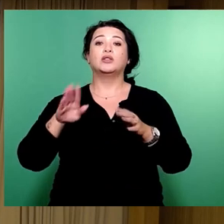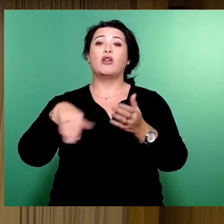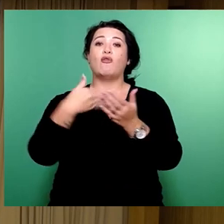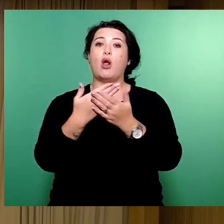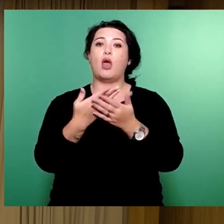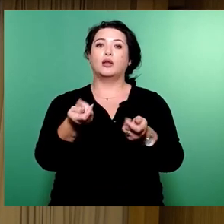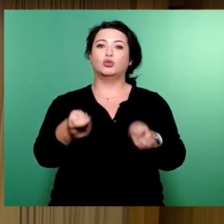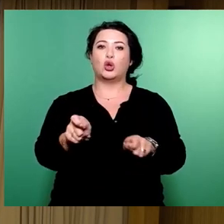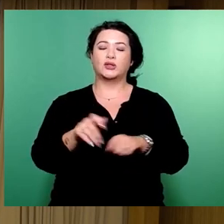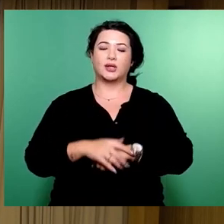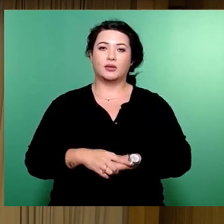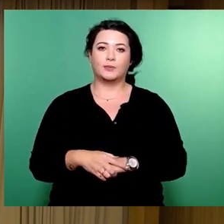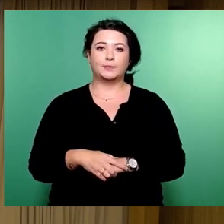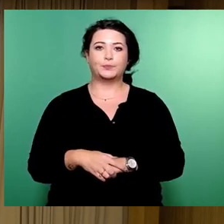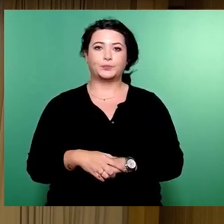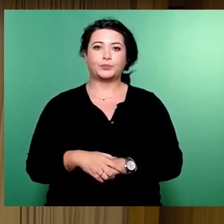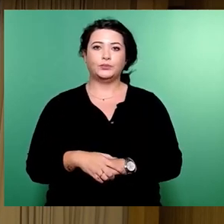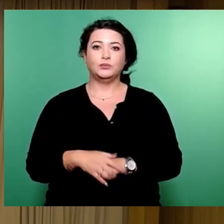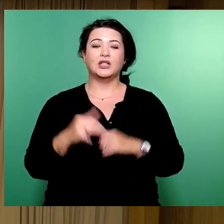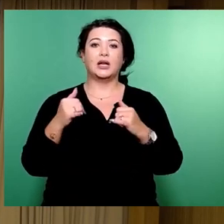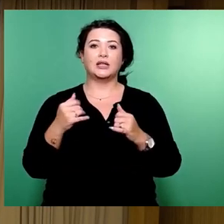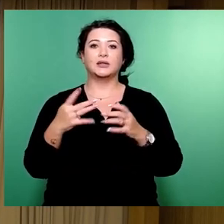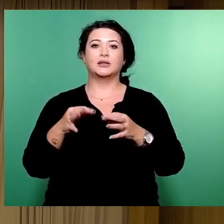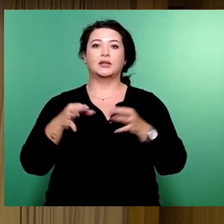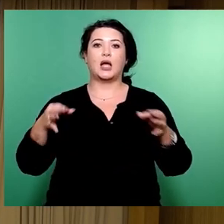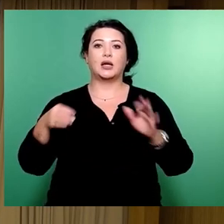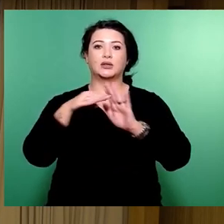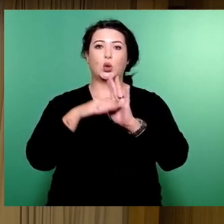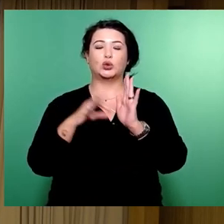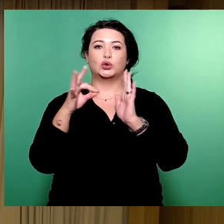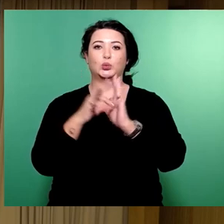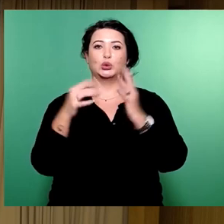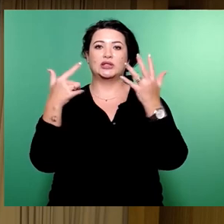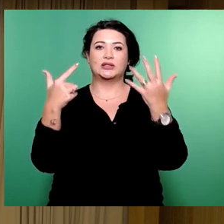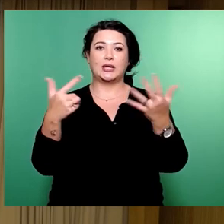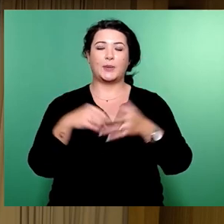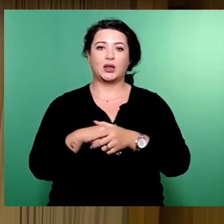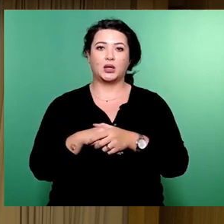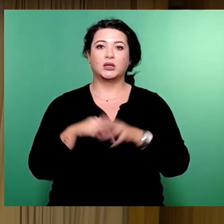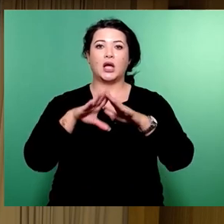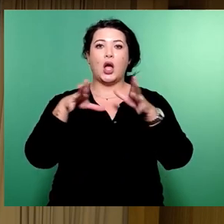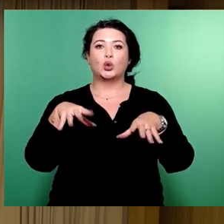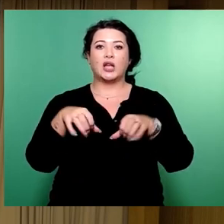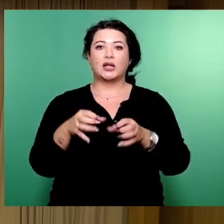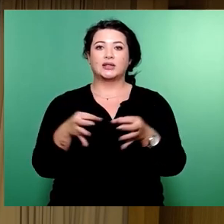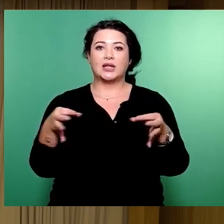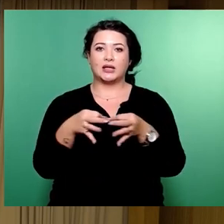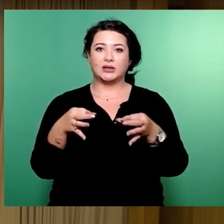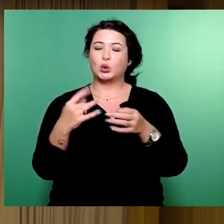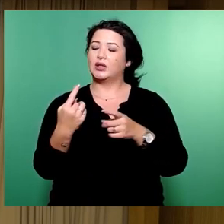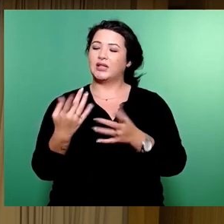Wir kommen damit zum Tagesordnungspunkt 7 der Haushaltssatzung selbst.